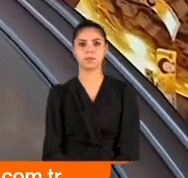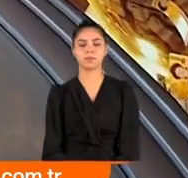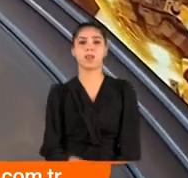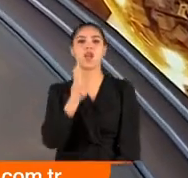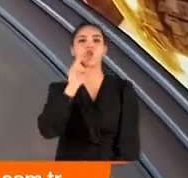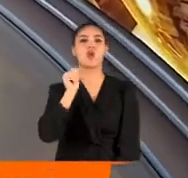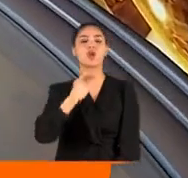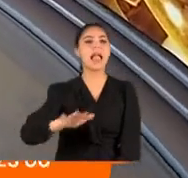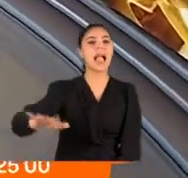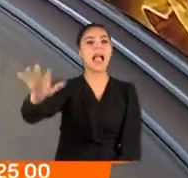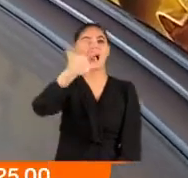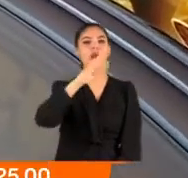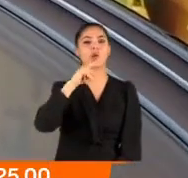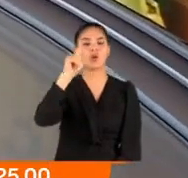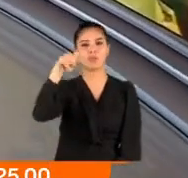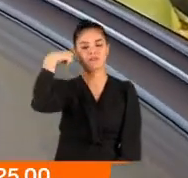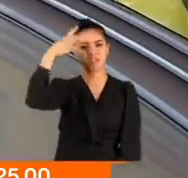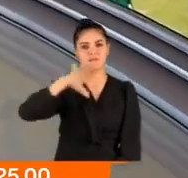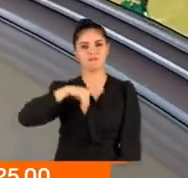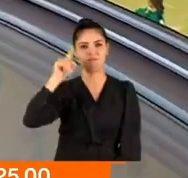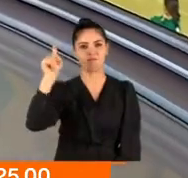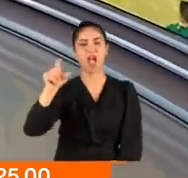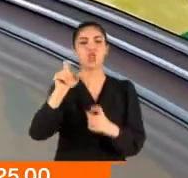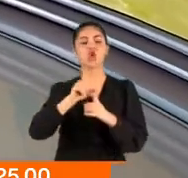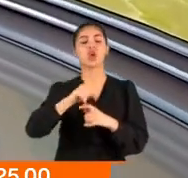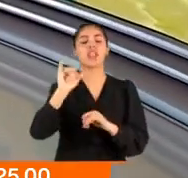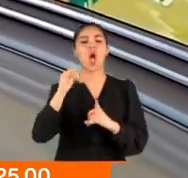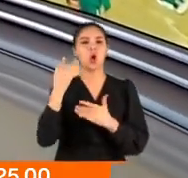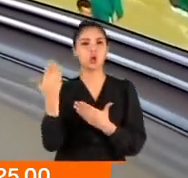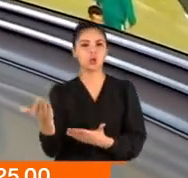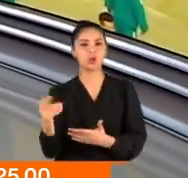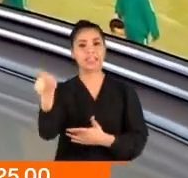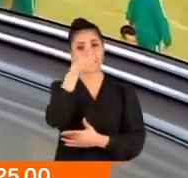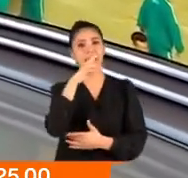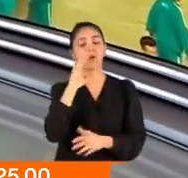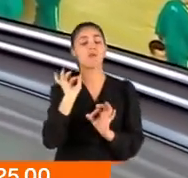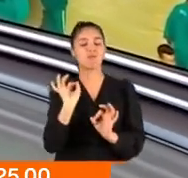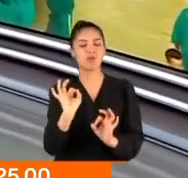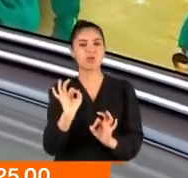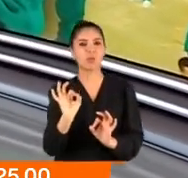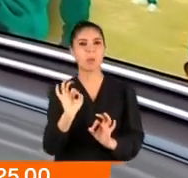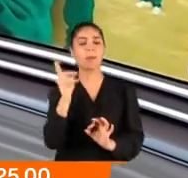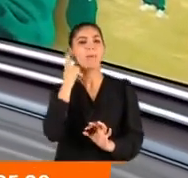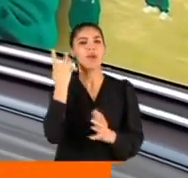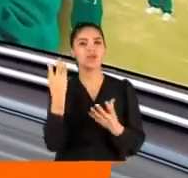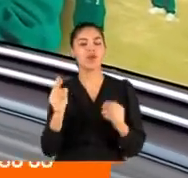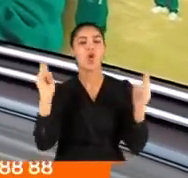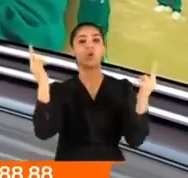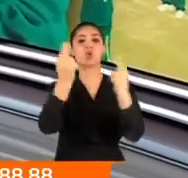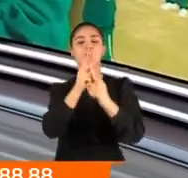Son günlerde herkesin konuştuğu bir dizi var. Squid Game. Siz de konuşmuşsunuzdur belki. Dünya çapında